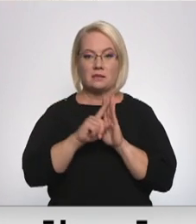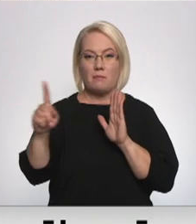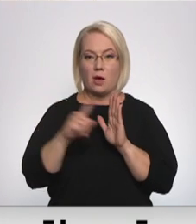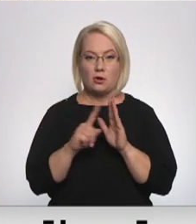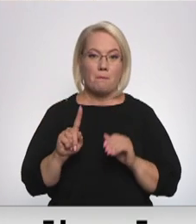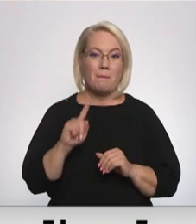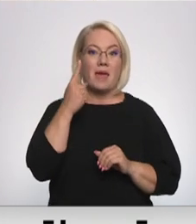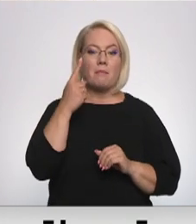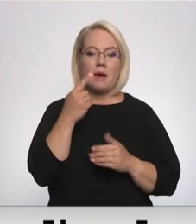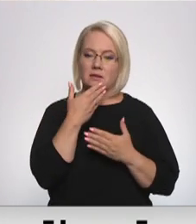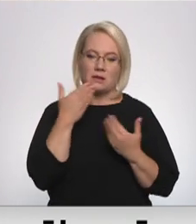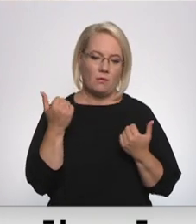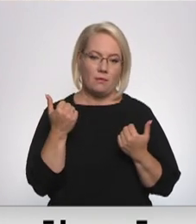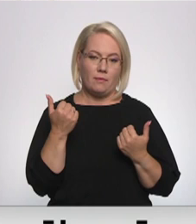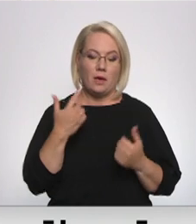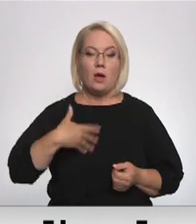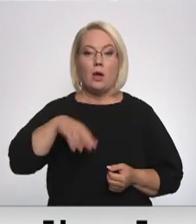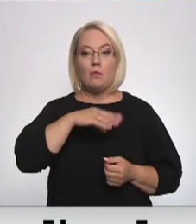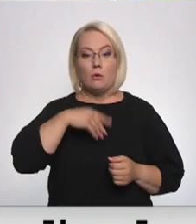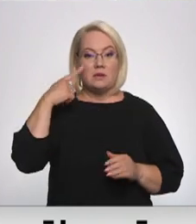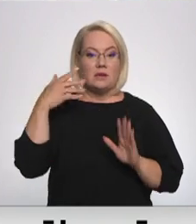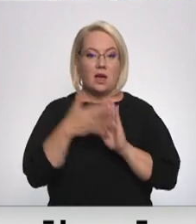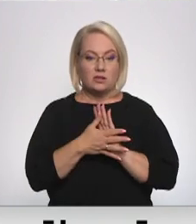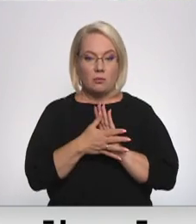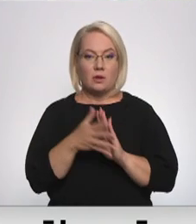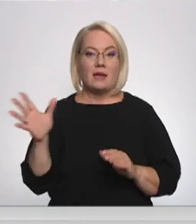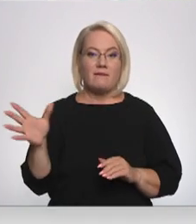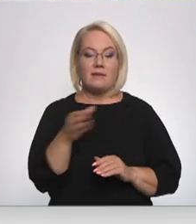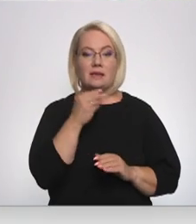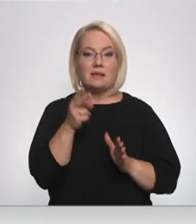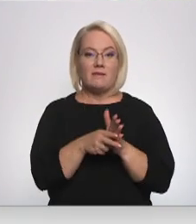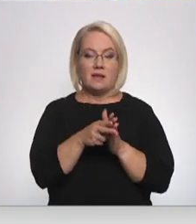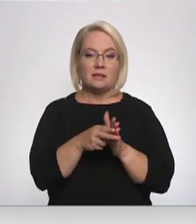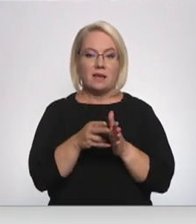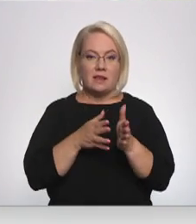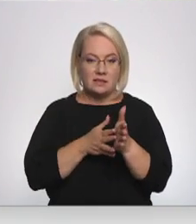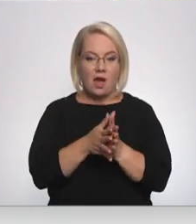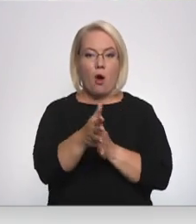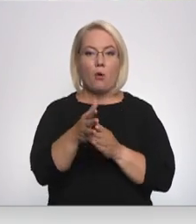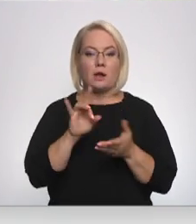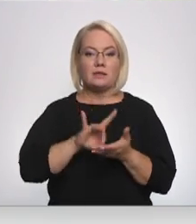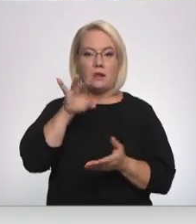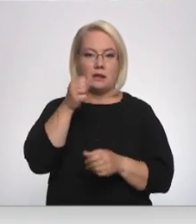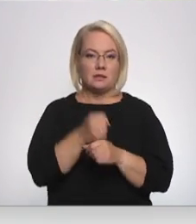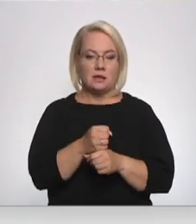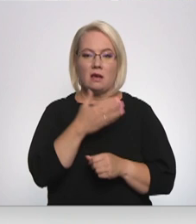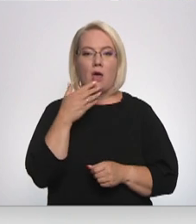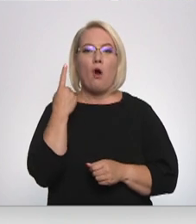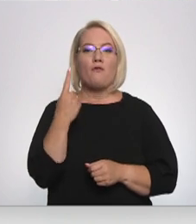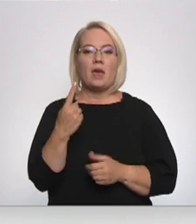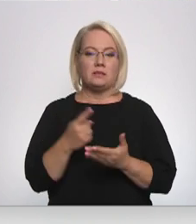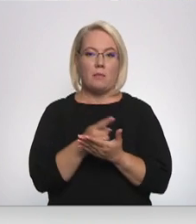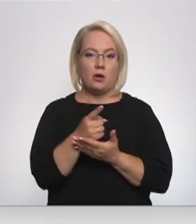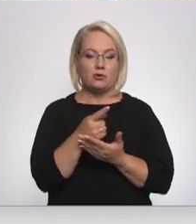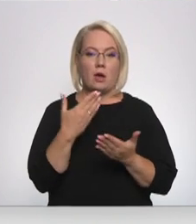pirmie, nav. Mums jāsaprot to, ka visi vilcieni kursēt cauri centrālajai stacijai, cauri braucot. Līdz ar to ne nav tāds vienas maršruts. Ja